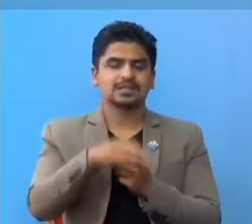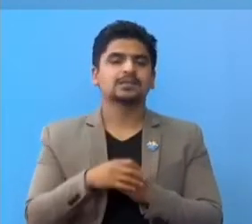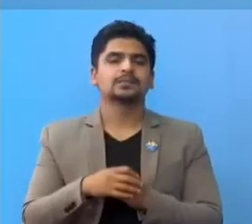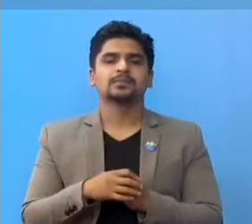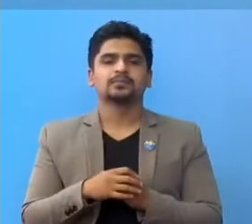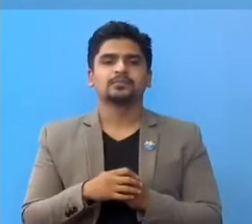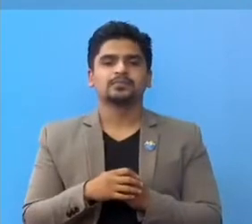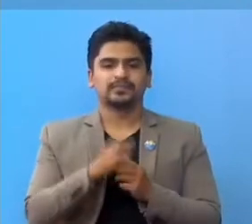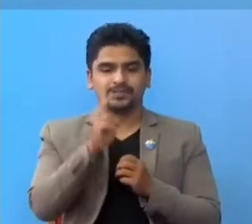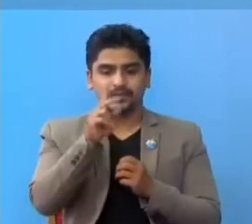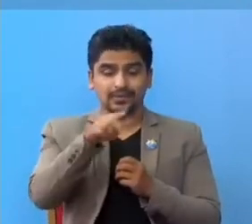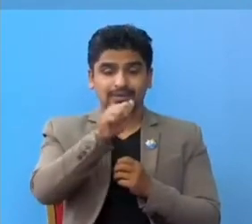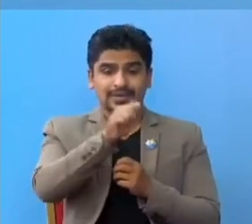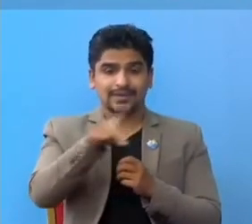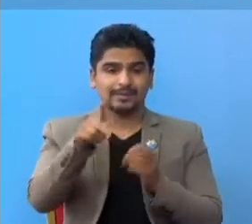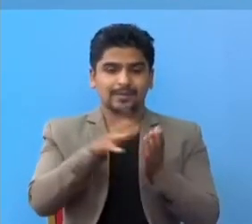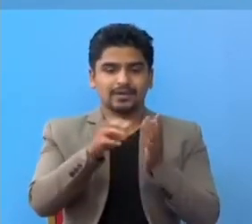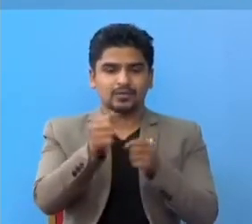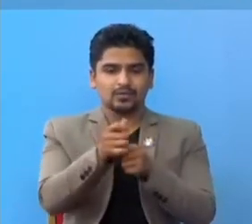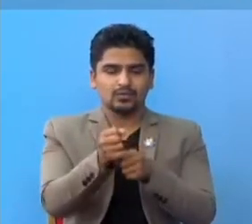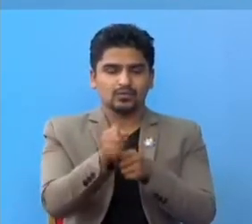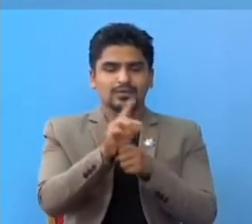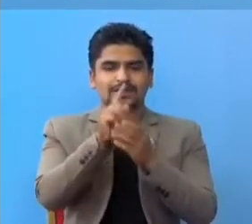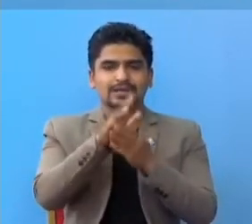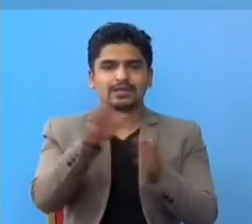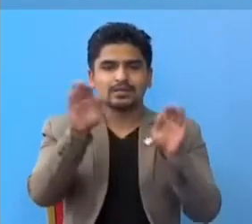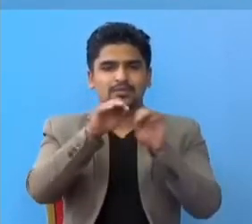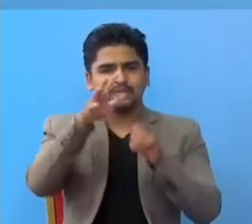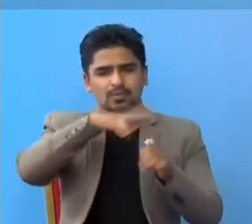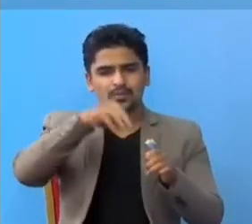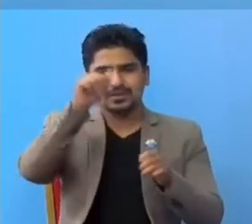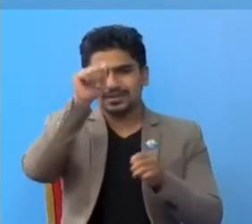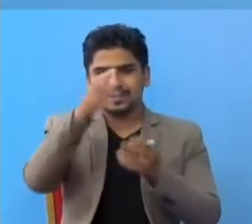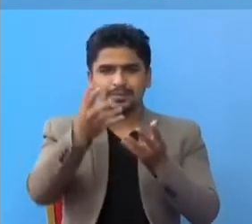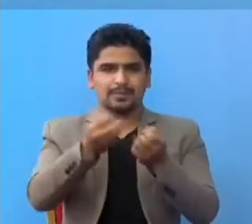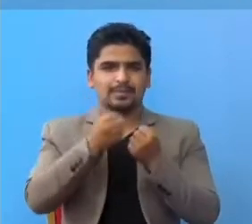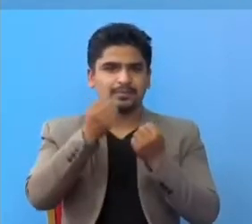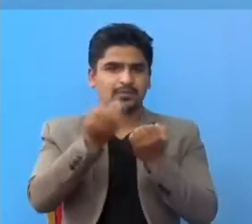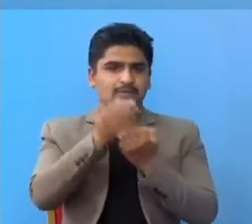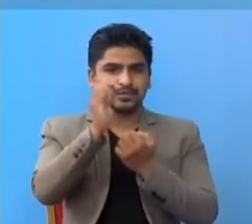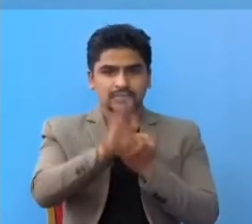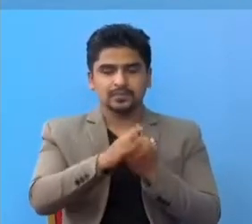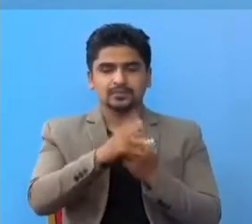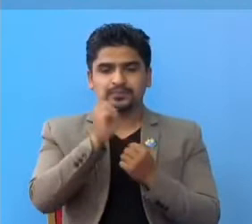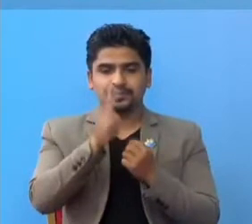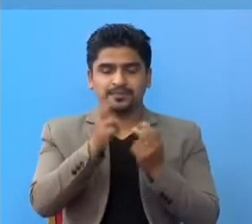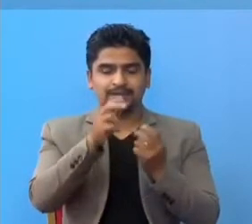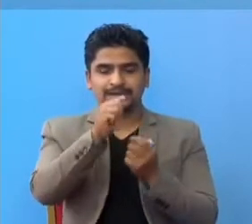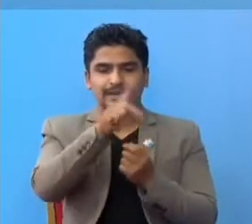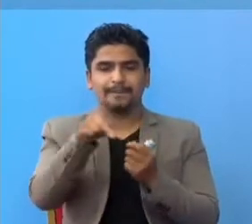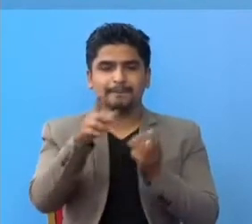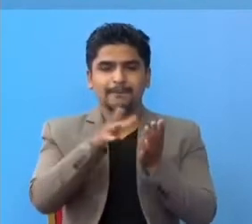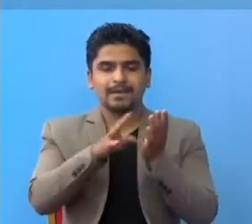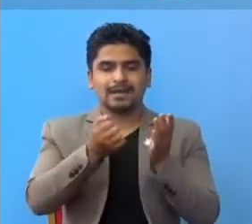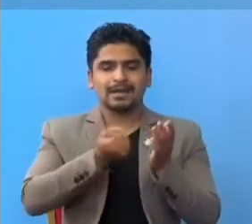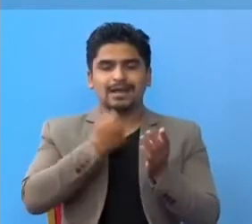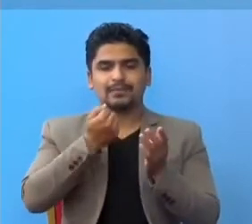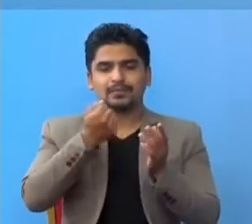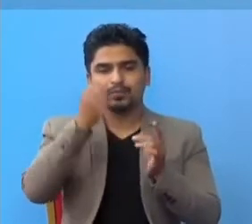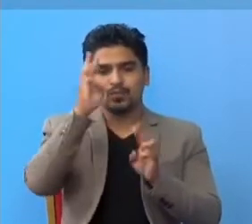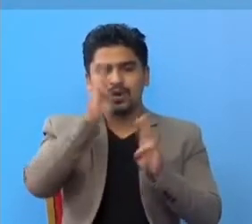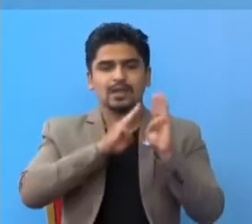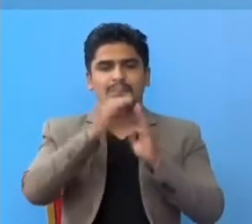इसे एफशमार्पत कोबीड 19 संबंधी संपूर्ण जानेकारी प्रापत गर्ण सक्नूंचा एसे एफशमार्पत आपनो 100